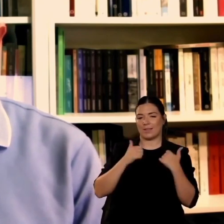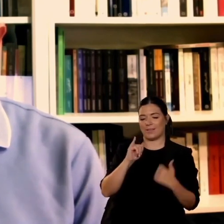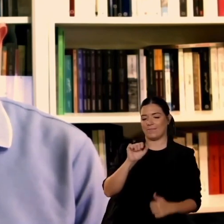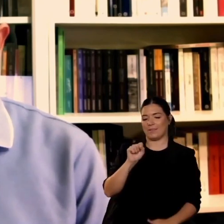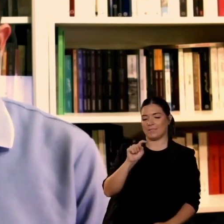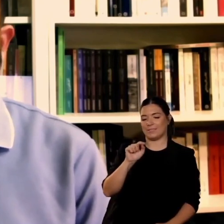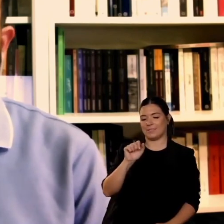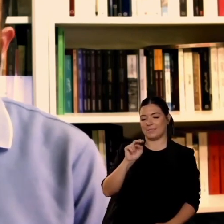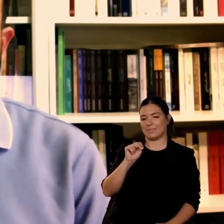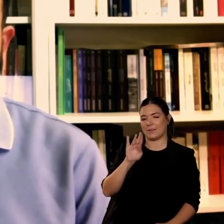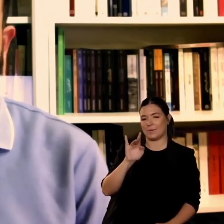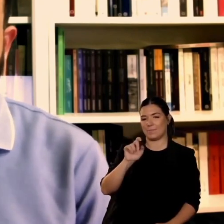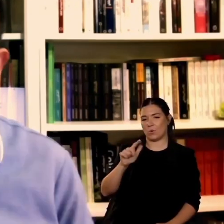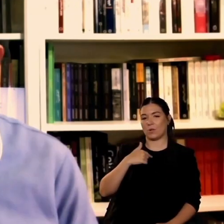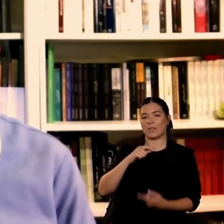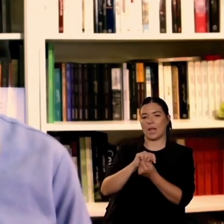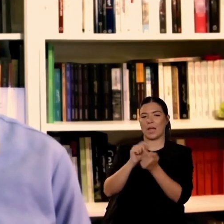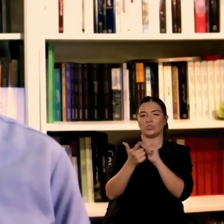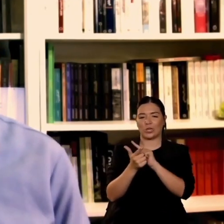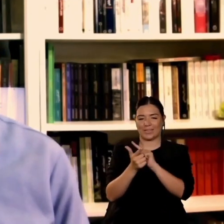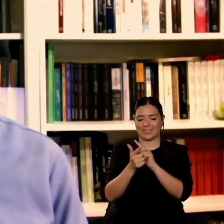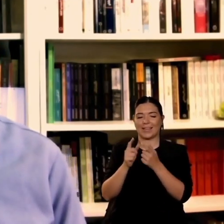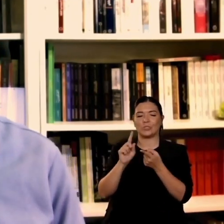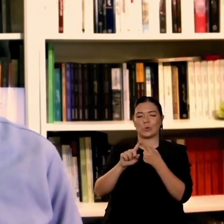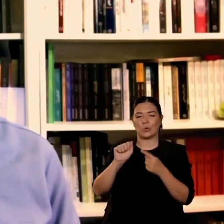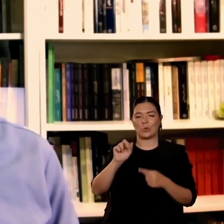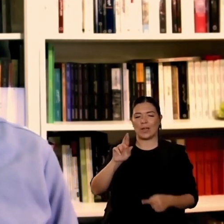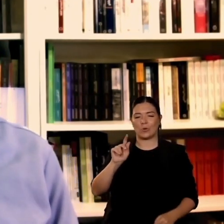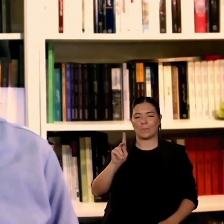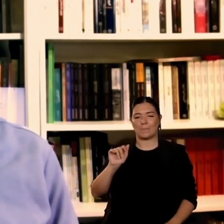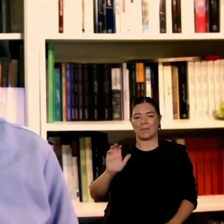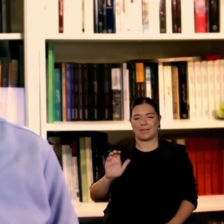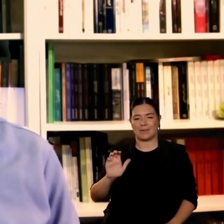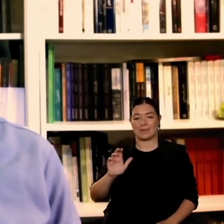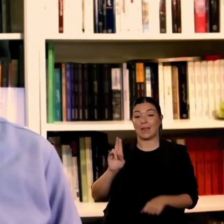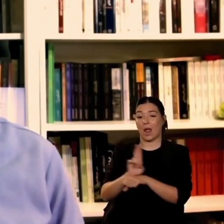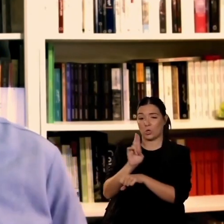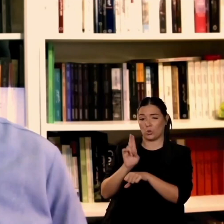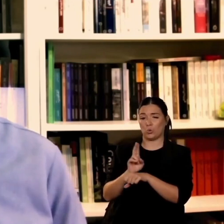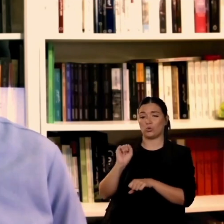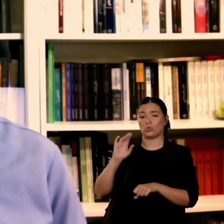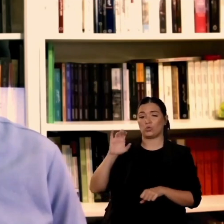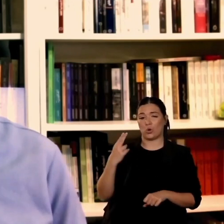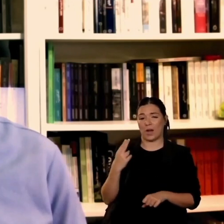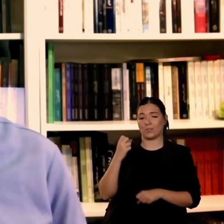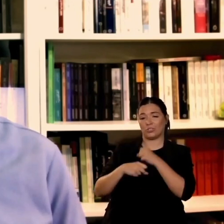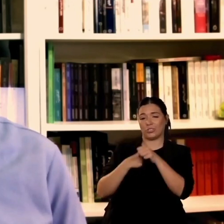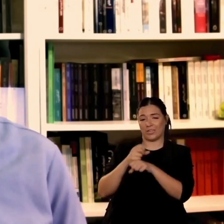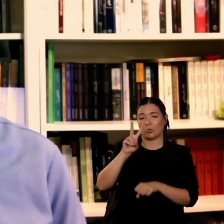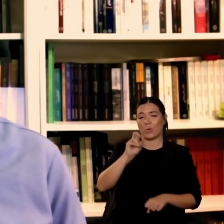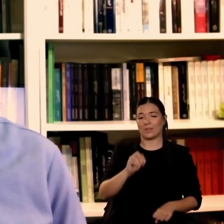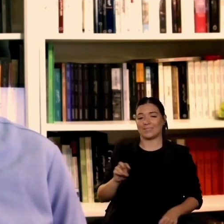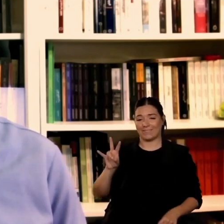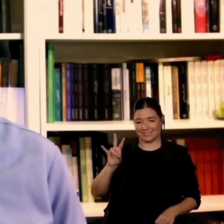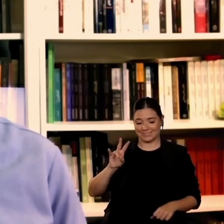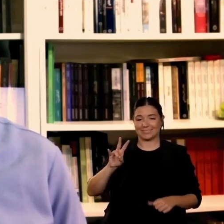preparazione per una competenza di scienze informatiche che era molto importante io volevo che i bambini